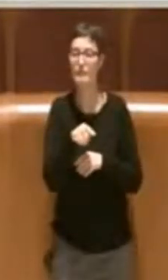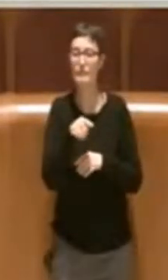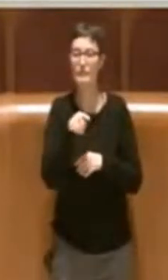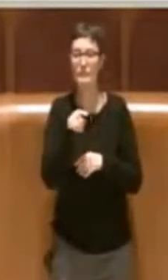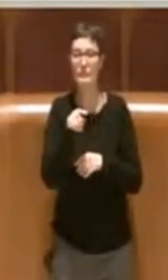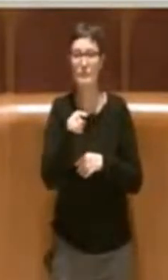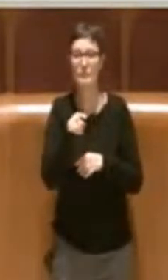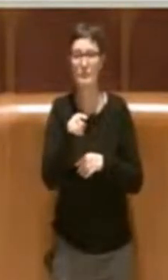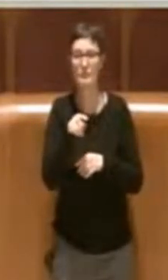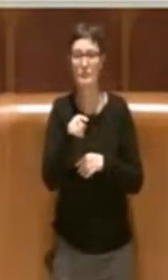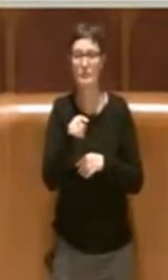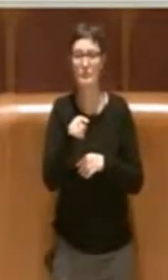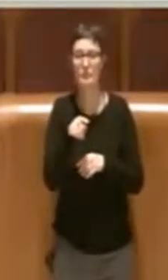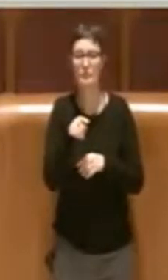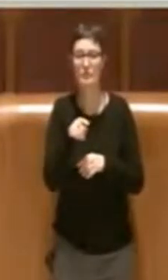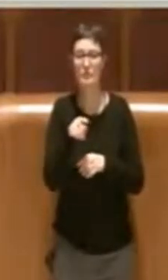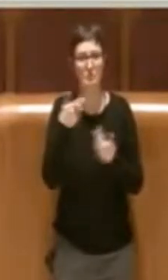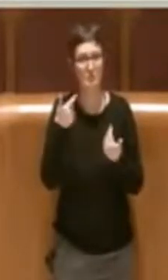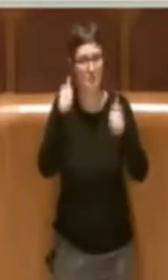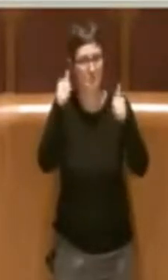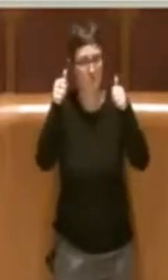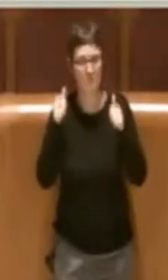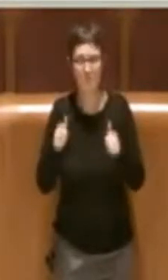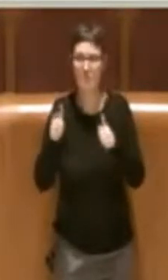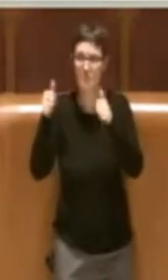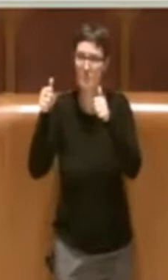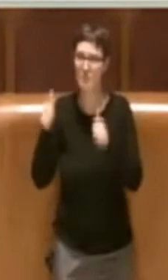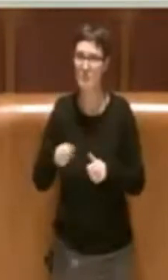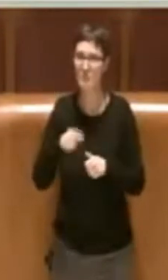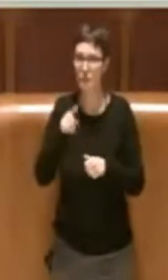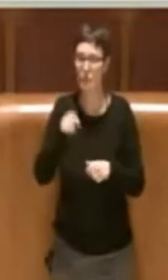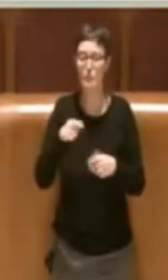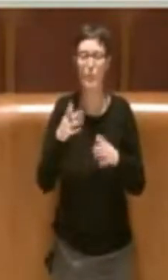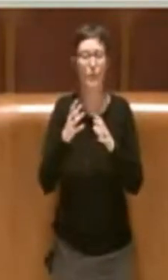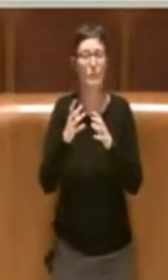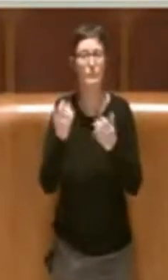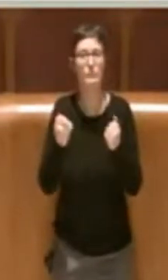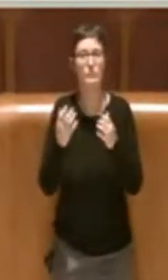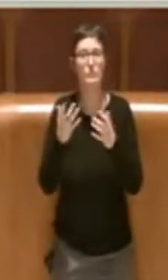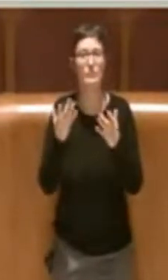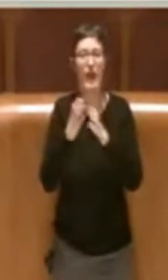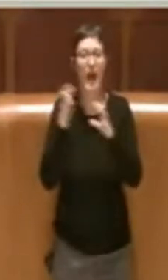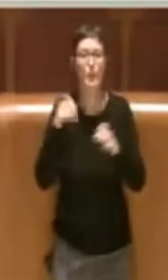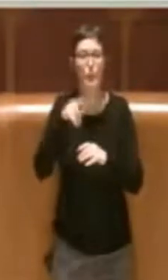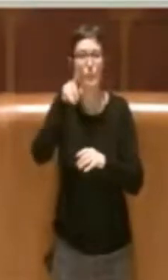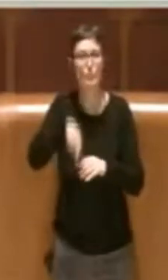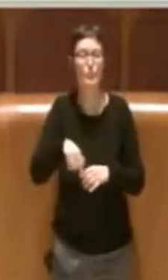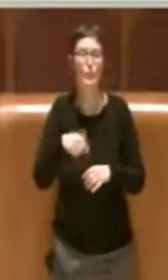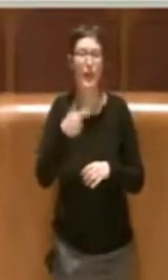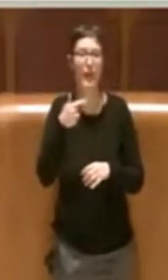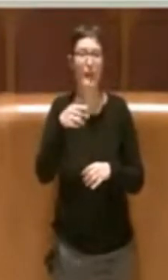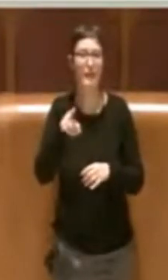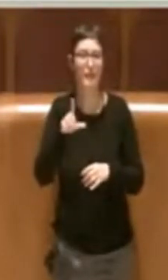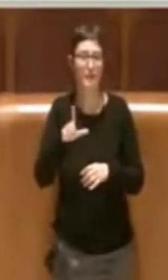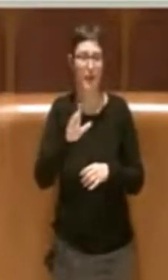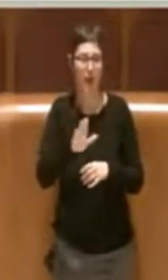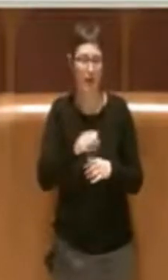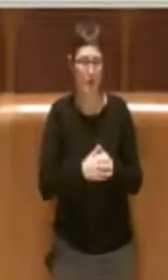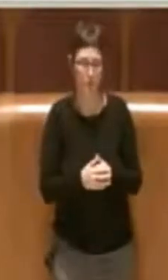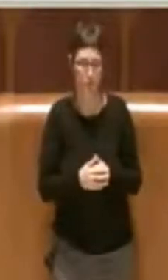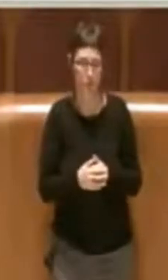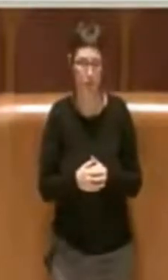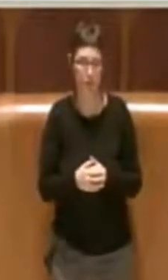anche e mettendo a disposizione per l'installazione negli autobus della Roma TPL. Per carità è un piccolo gesto che però va già